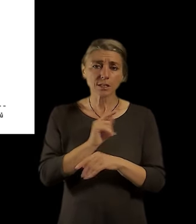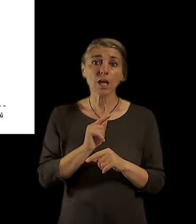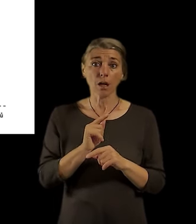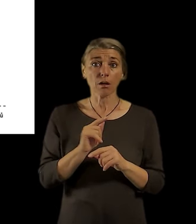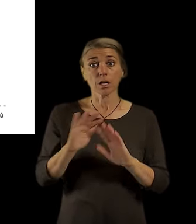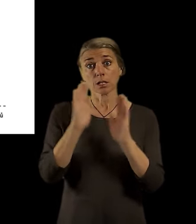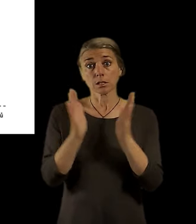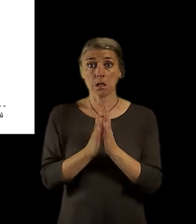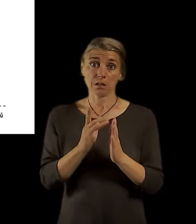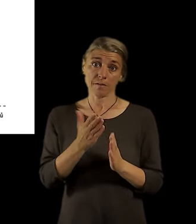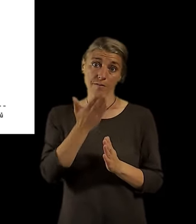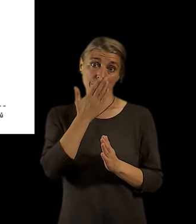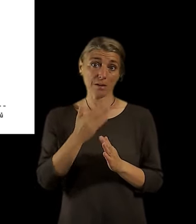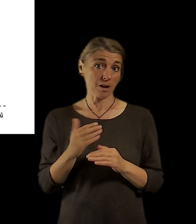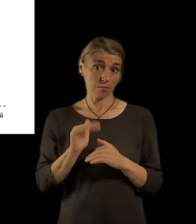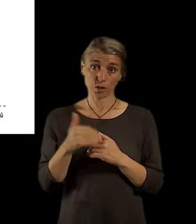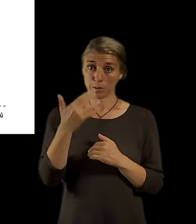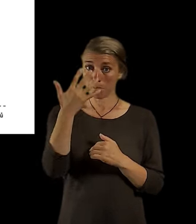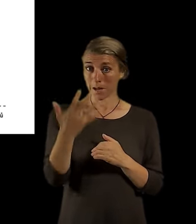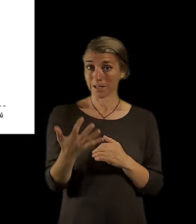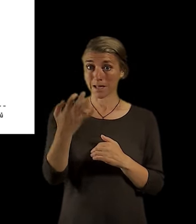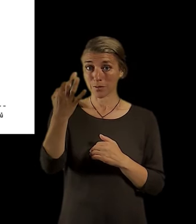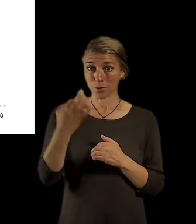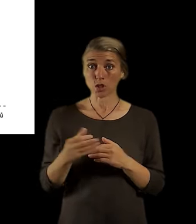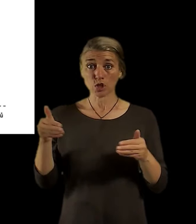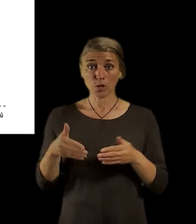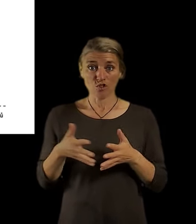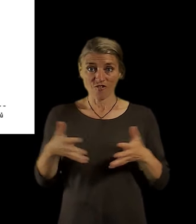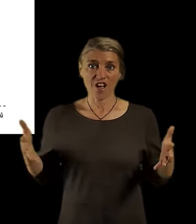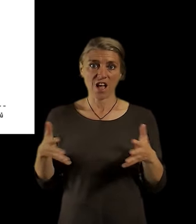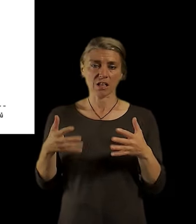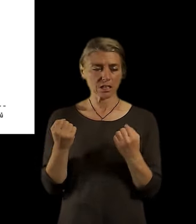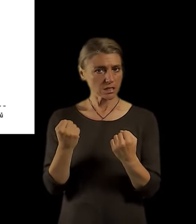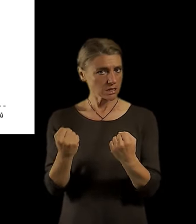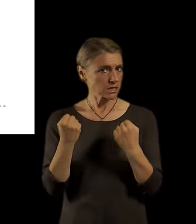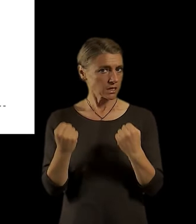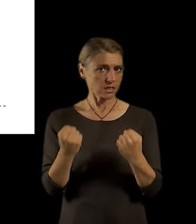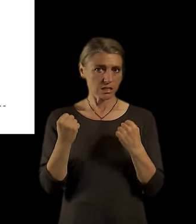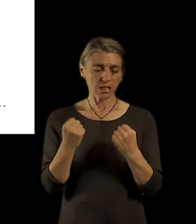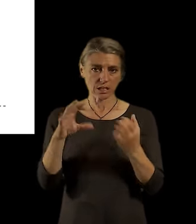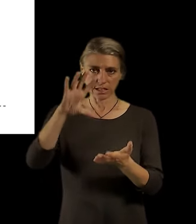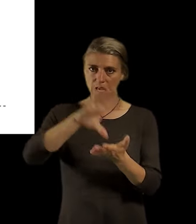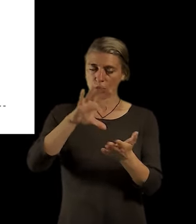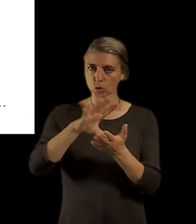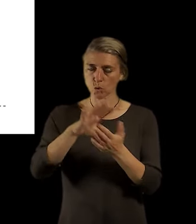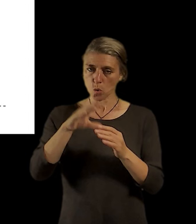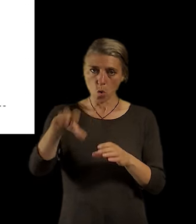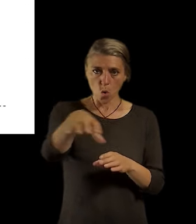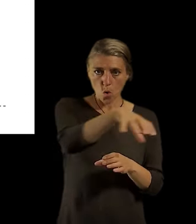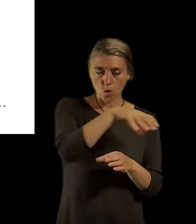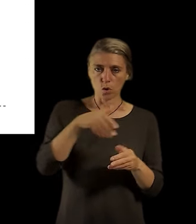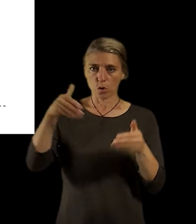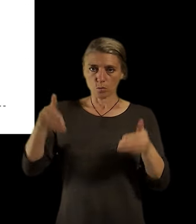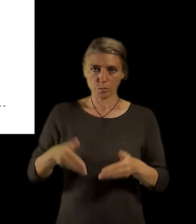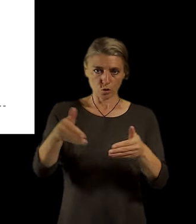zhruba 50% všech pohlebních kapacit Prahy. To znamená, že to je silně centralizovaný systém. Když se podíváme na dostupnost